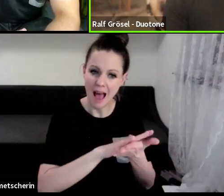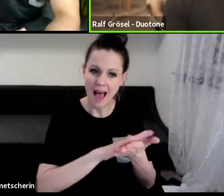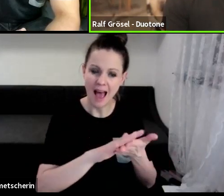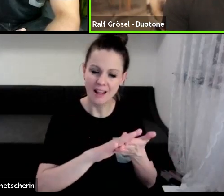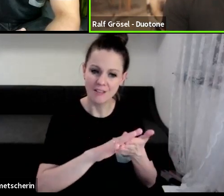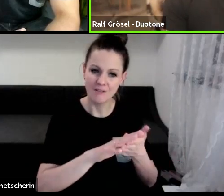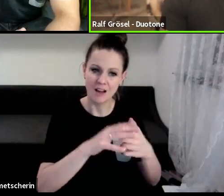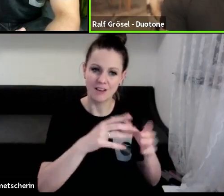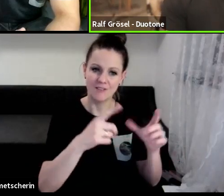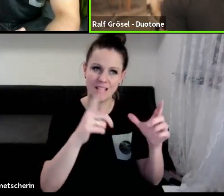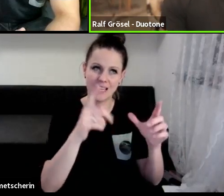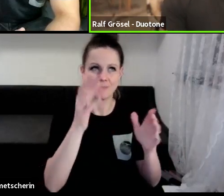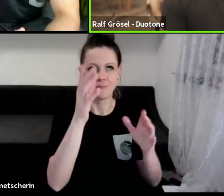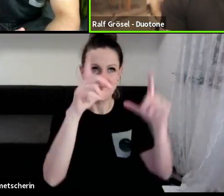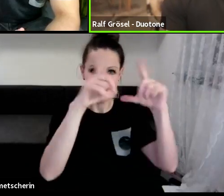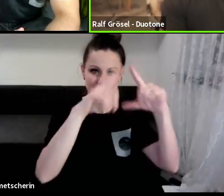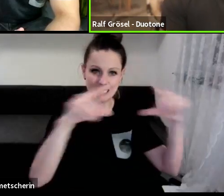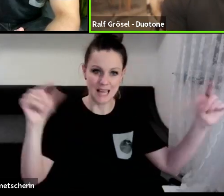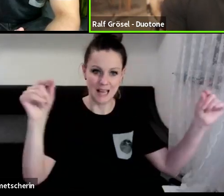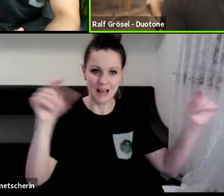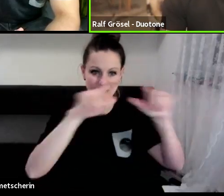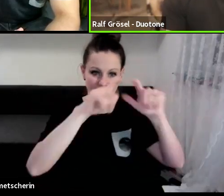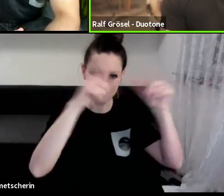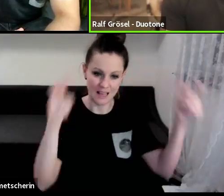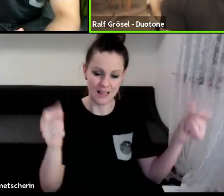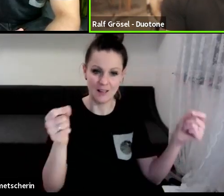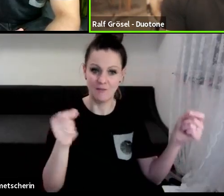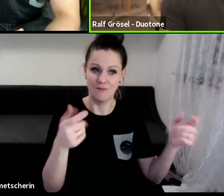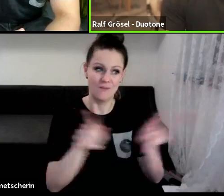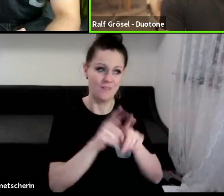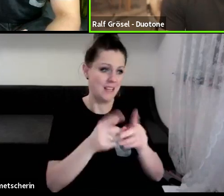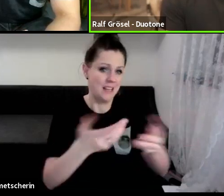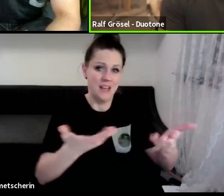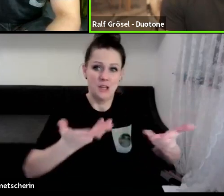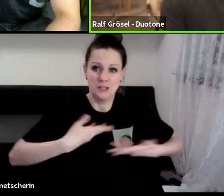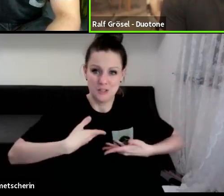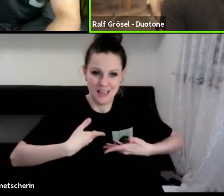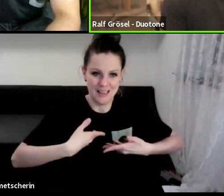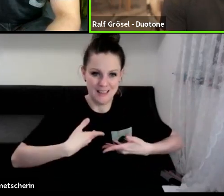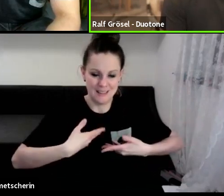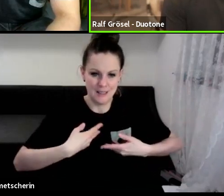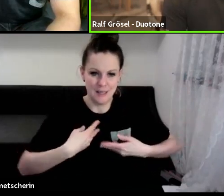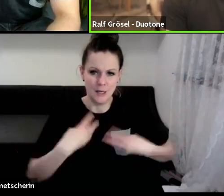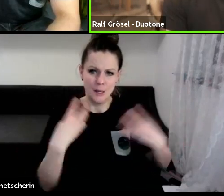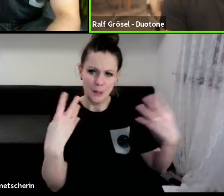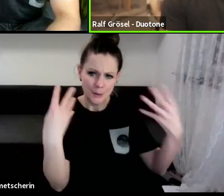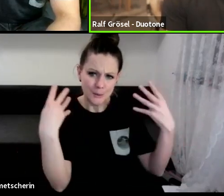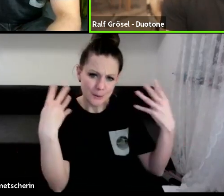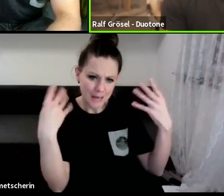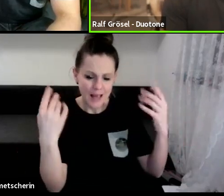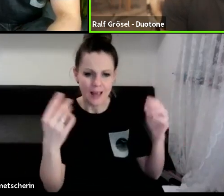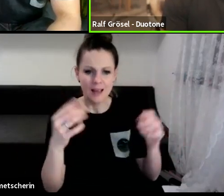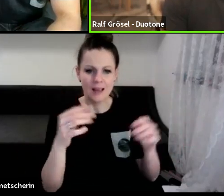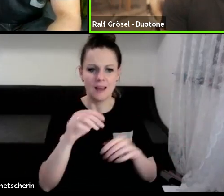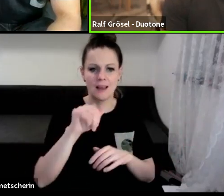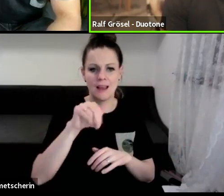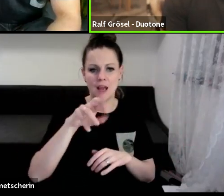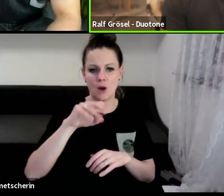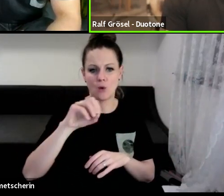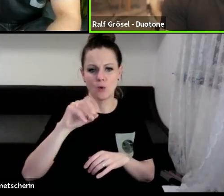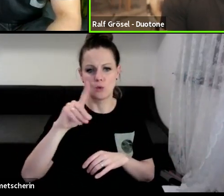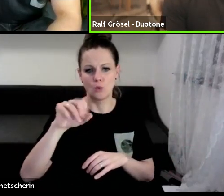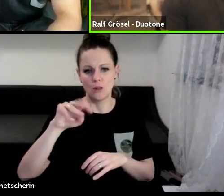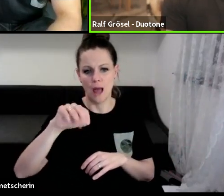geschenkt. Das ist nämlich ein ganz wichtiger Punkt, also die Aerodynamik hinter einem Tubekite ist ultra interessant,